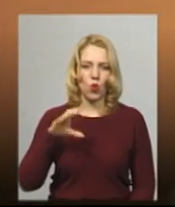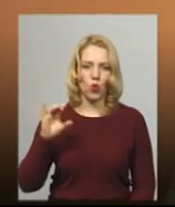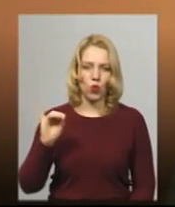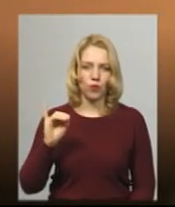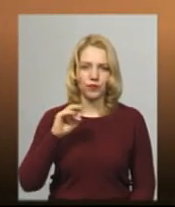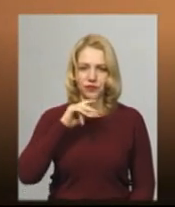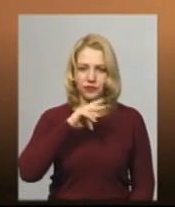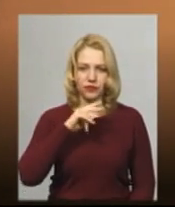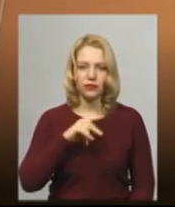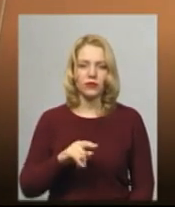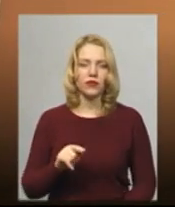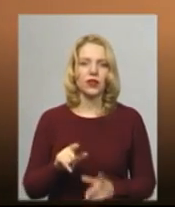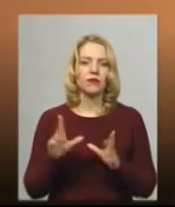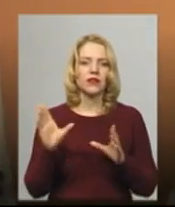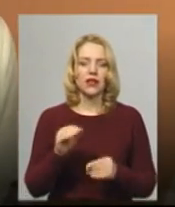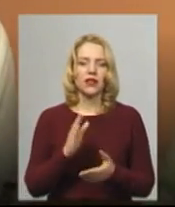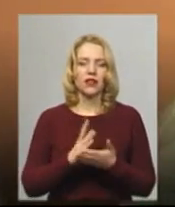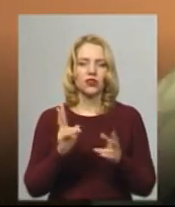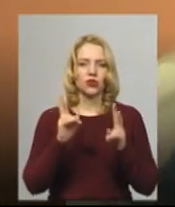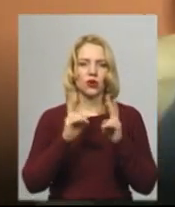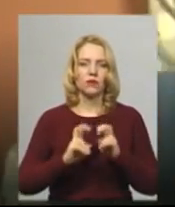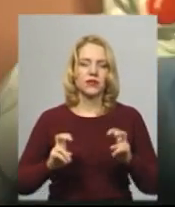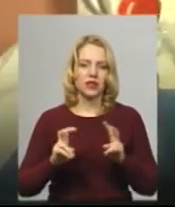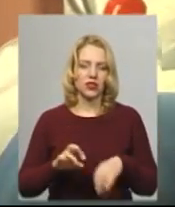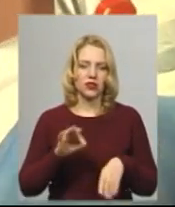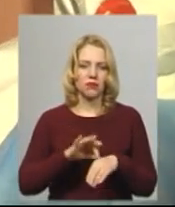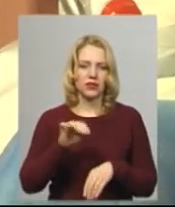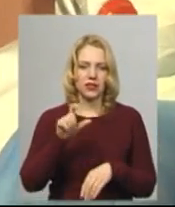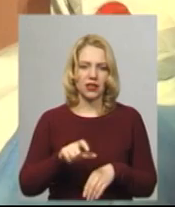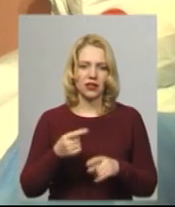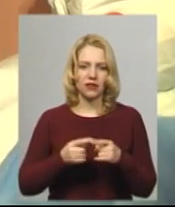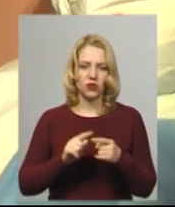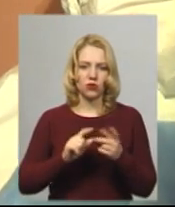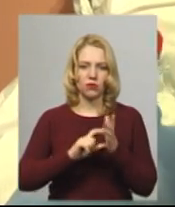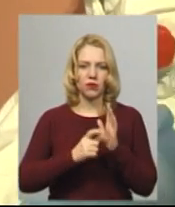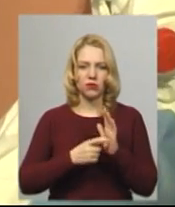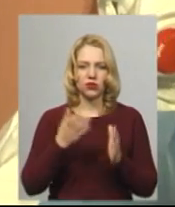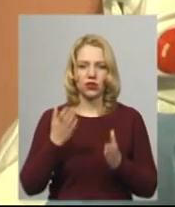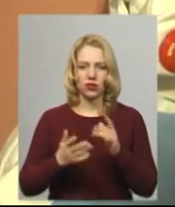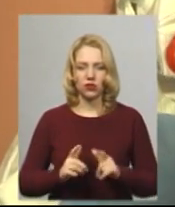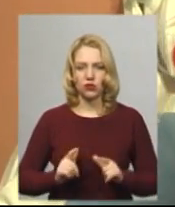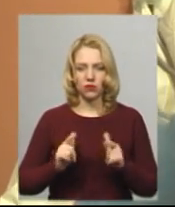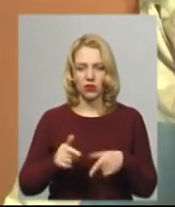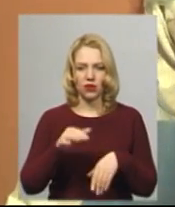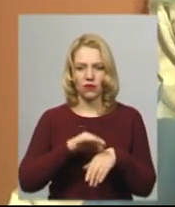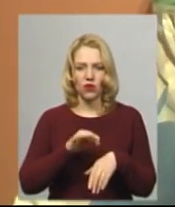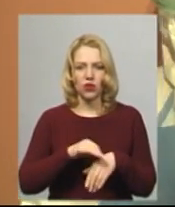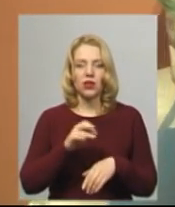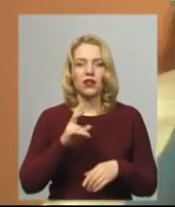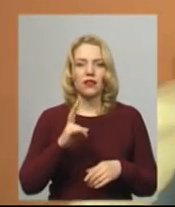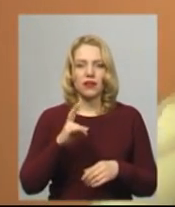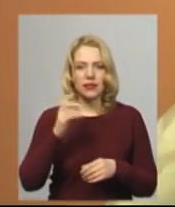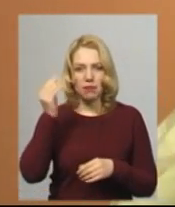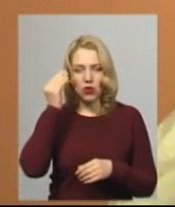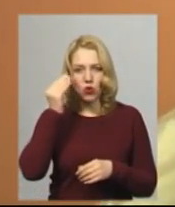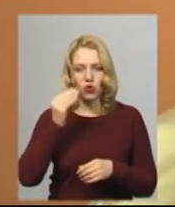все для того, щоб обстежити пацієнта в даному приміщенні. Тобто, якщо поступає хворий з підозрою на коронавірус, ми